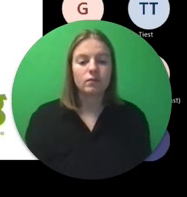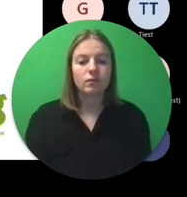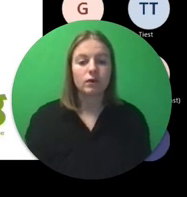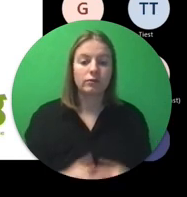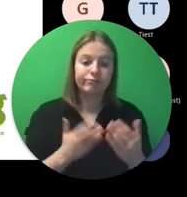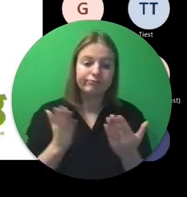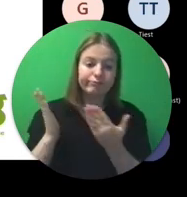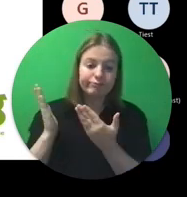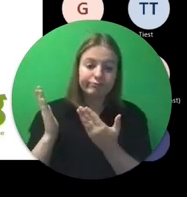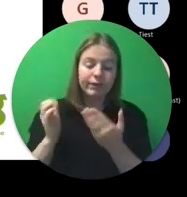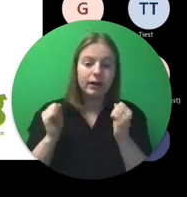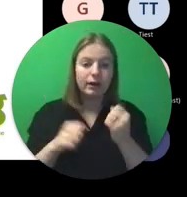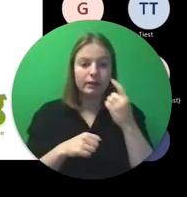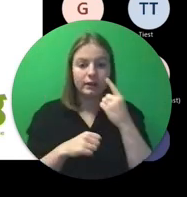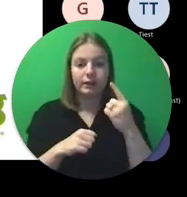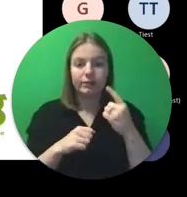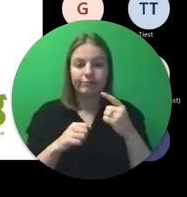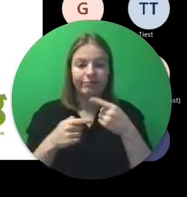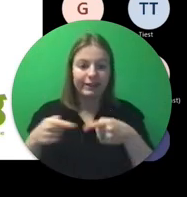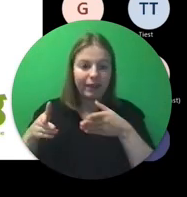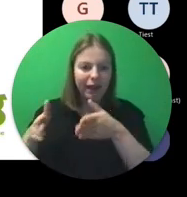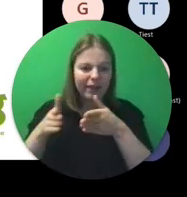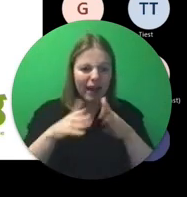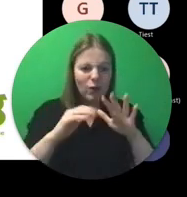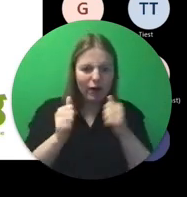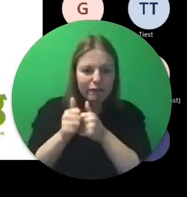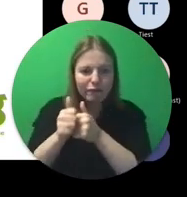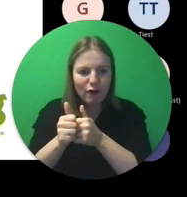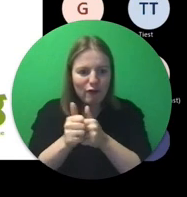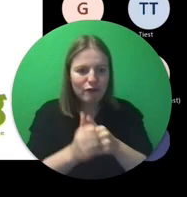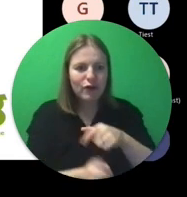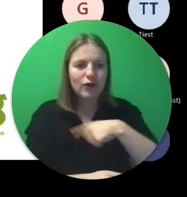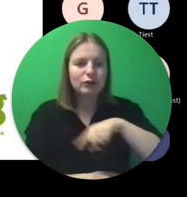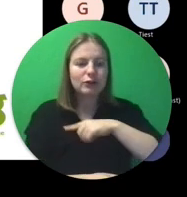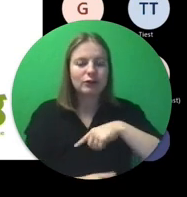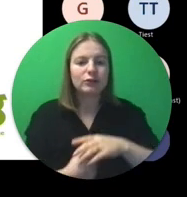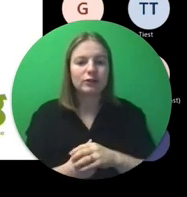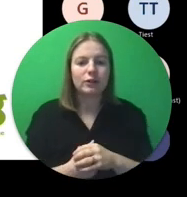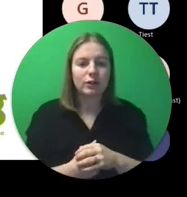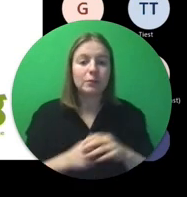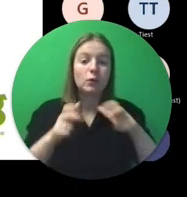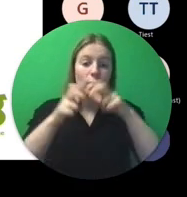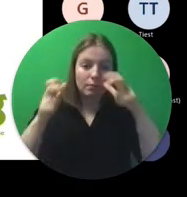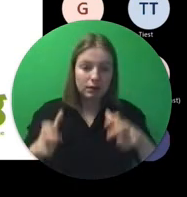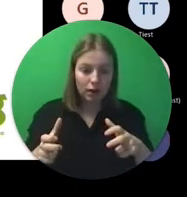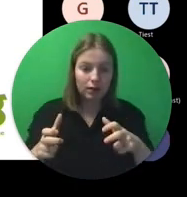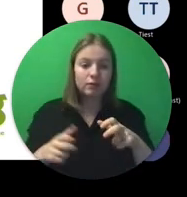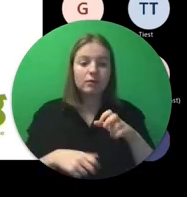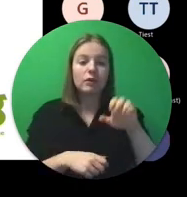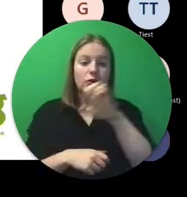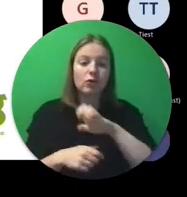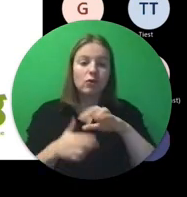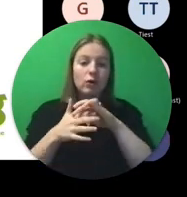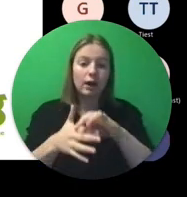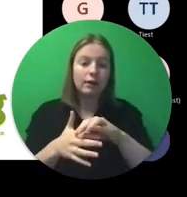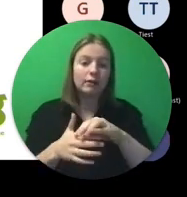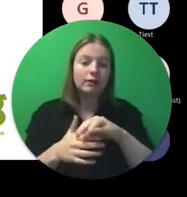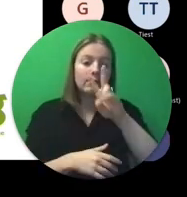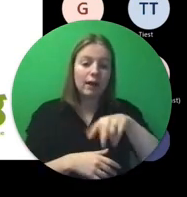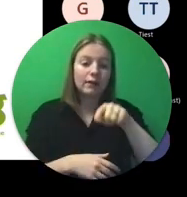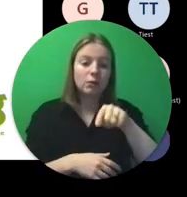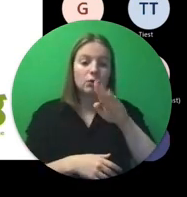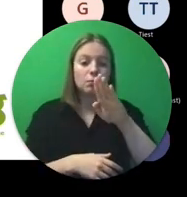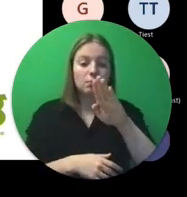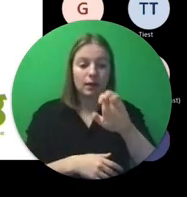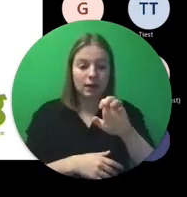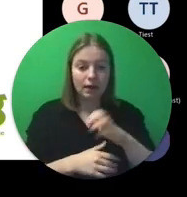Hier zie je de kanalen waarop je ons kan volgen. Dus, ten eerste onze website euroguidensvlaanderen.be.